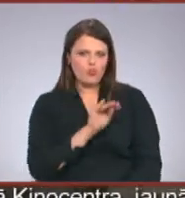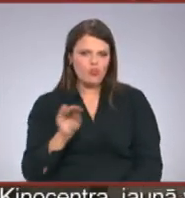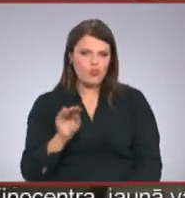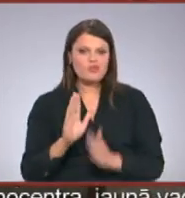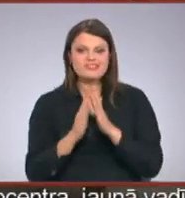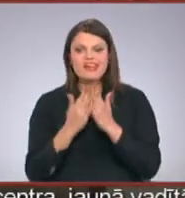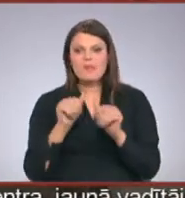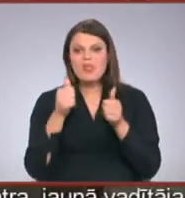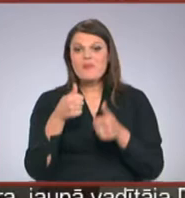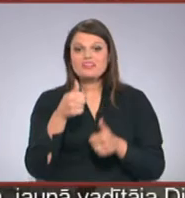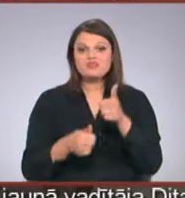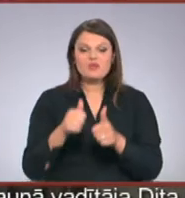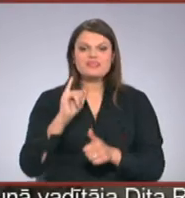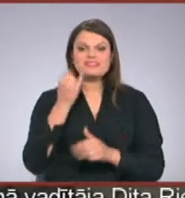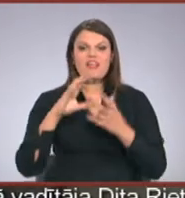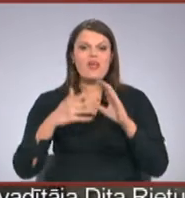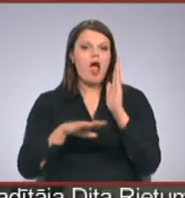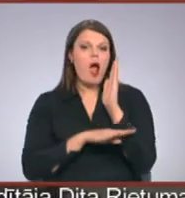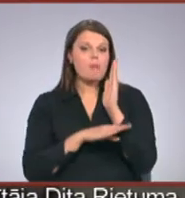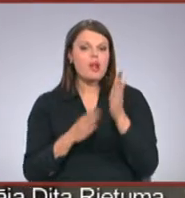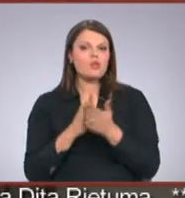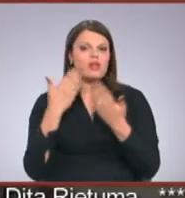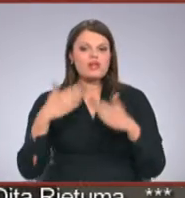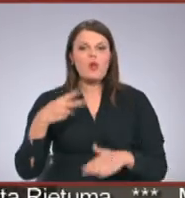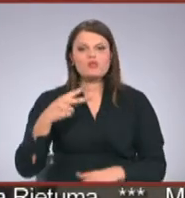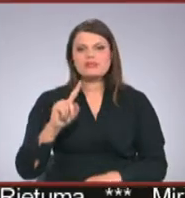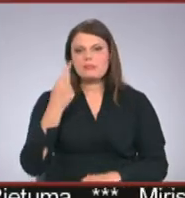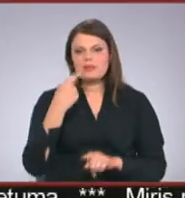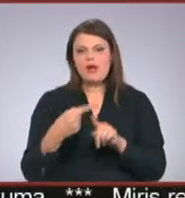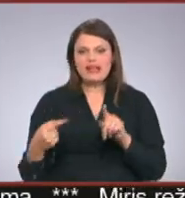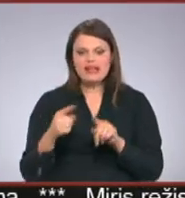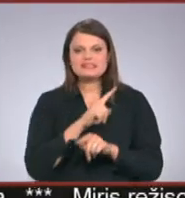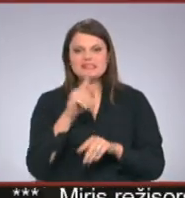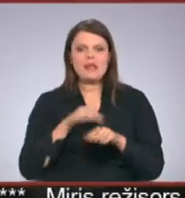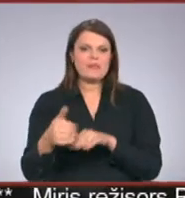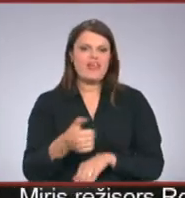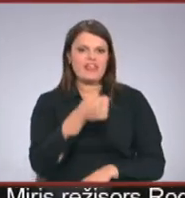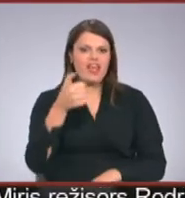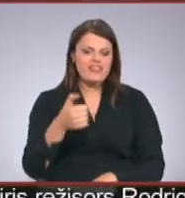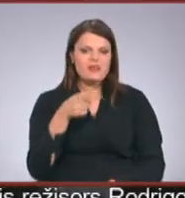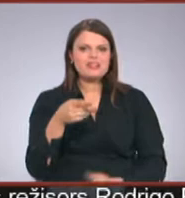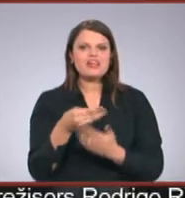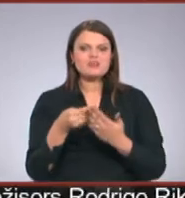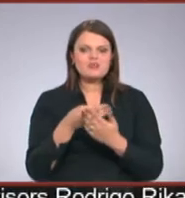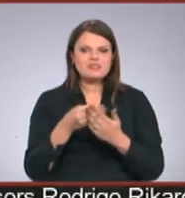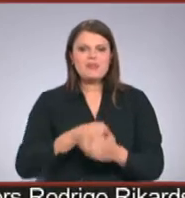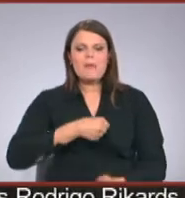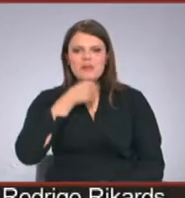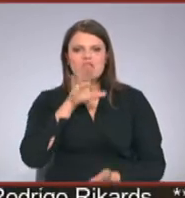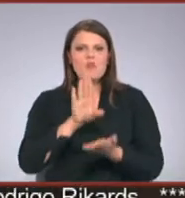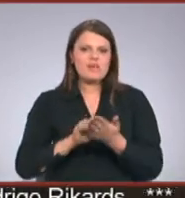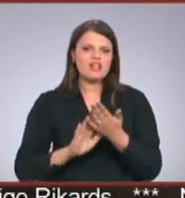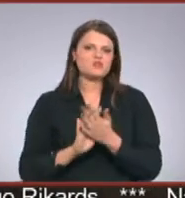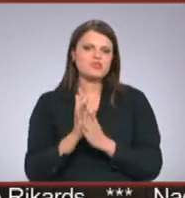Grāmatas mākslas konkursa Zeltābele, kas notiek jau 21. reizi, ir sasniedzis pilngadību. Tas nozīmē arī briedumu, pieredzi un